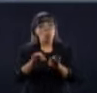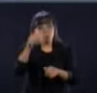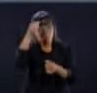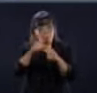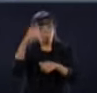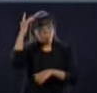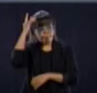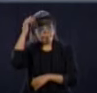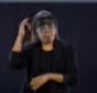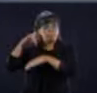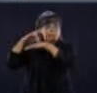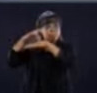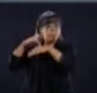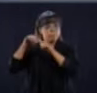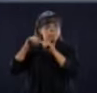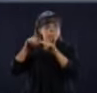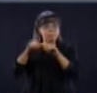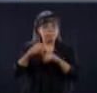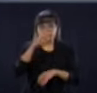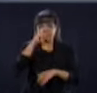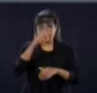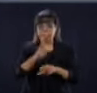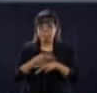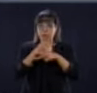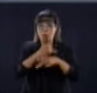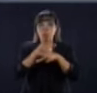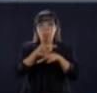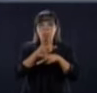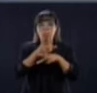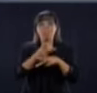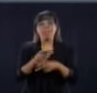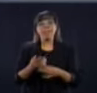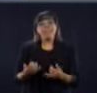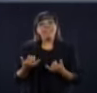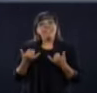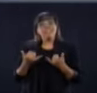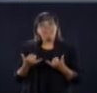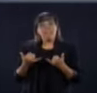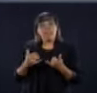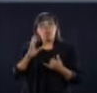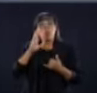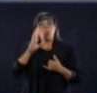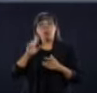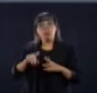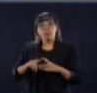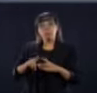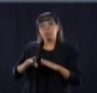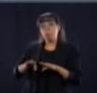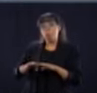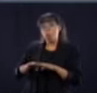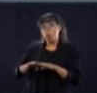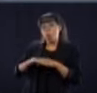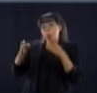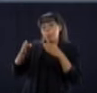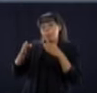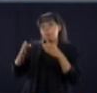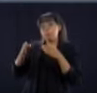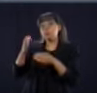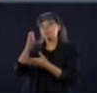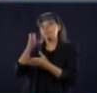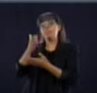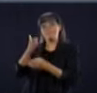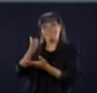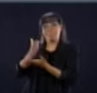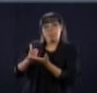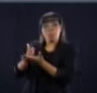C'est dans cette logique que nous présentons un plan pour la réouverture graduelle de quelques-unes de nos régions. Mais nous demandons